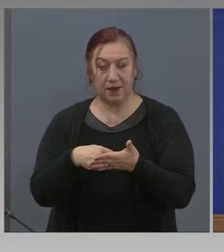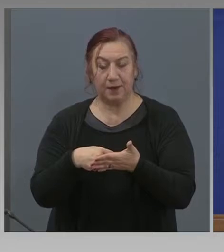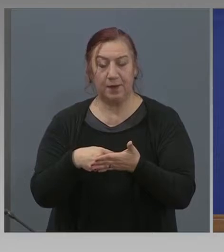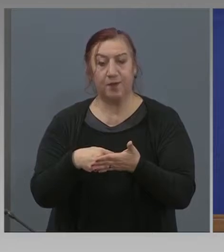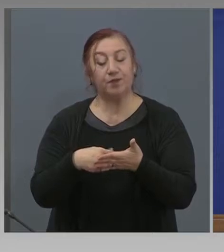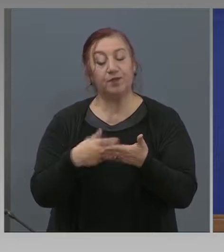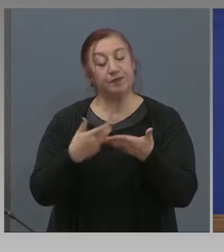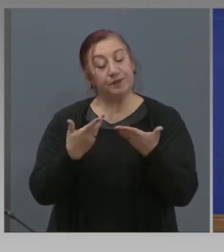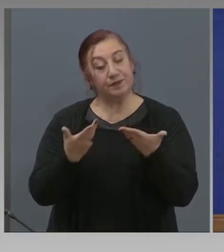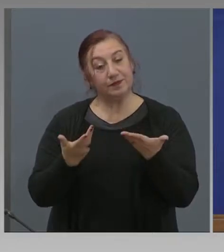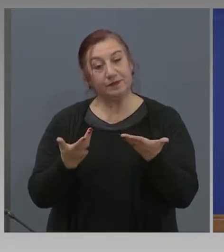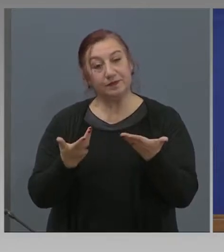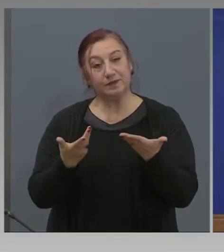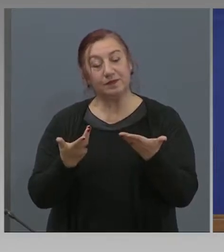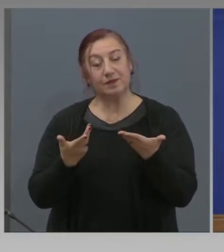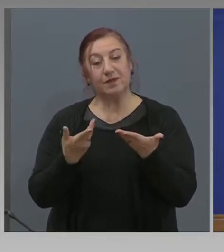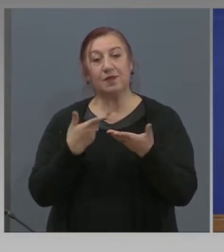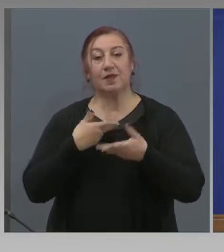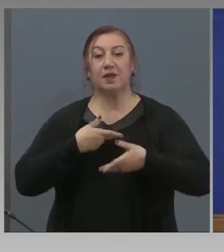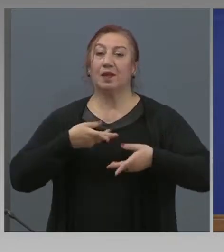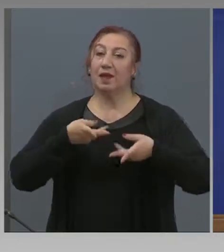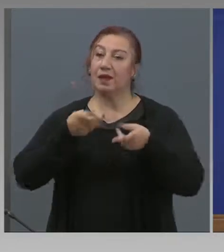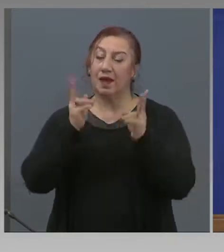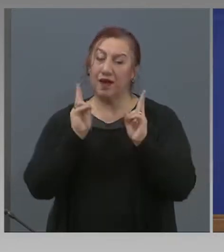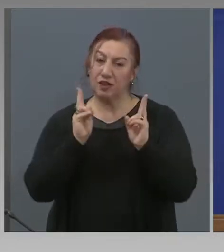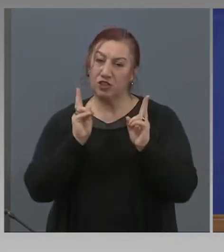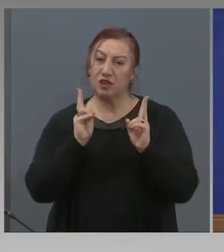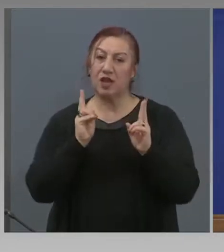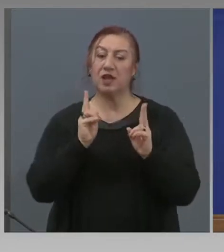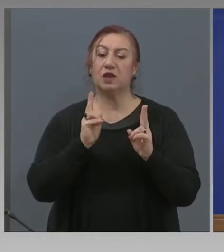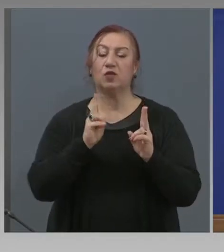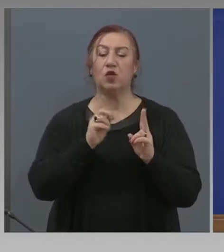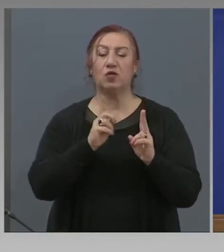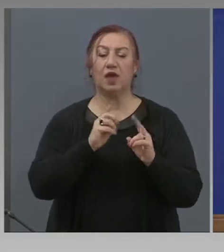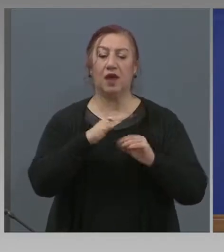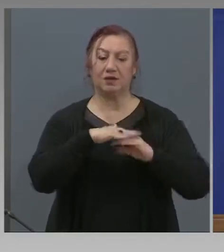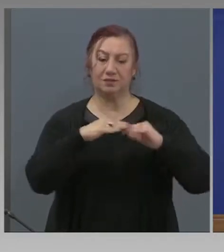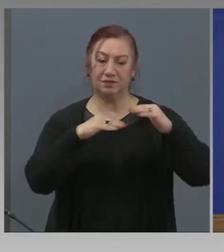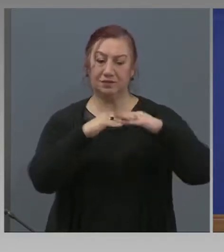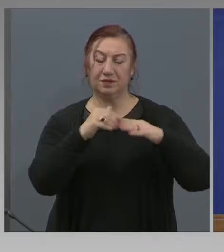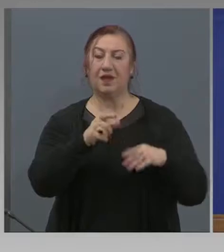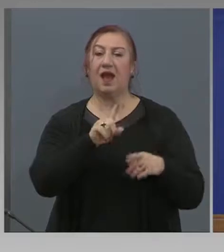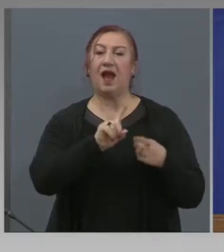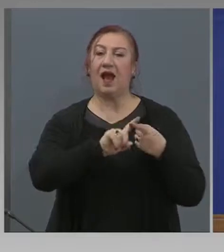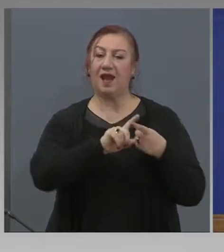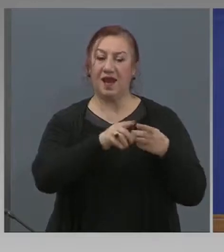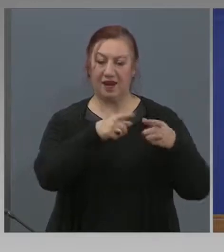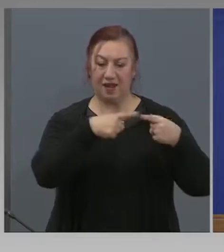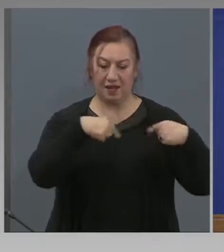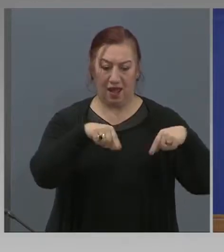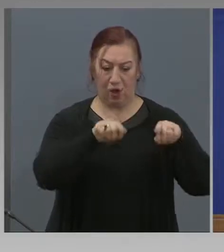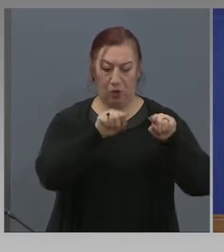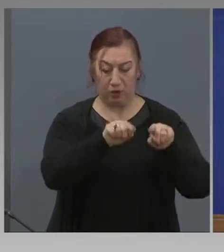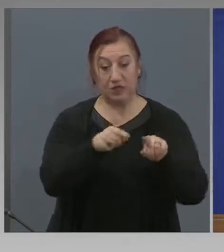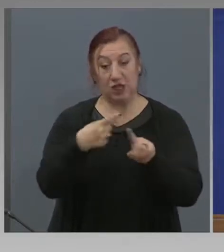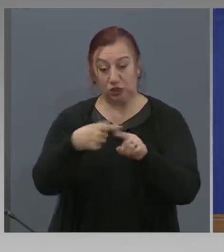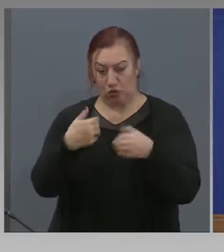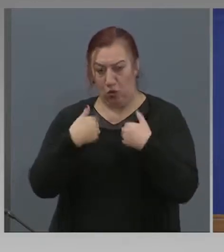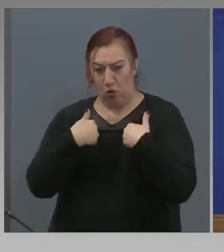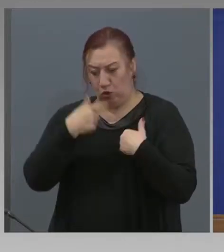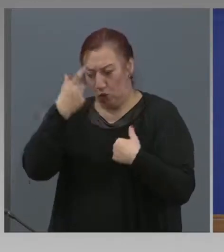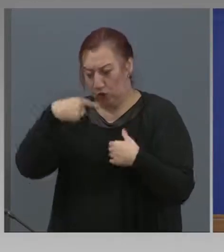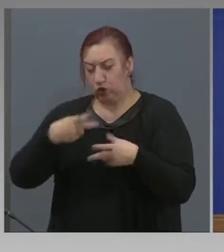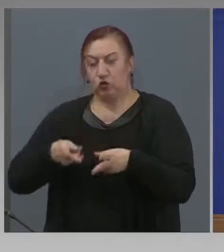Така че решението и на кариерната комисия, но и моето е той да бъде презрочно